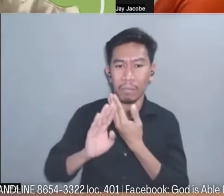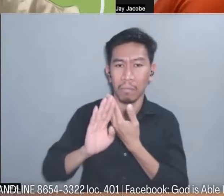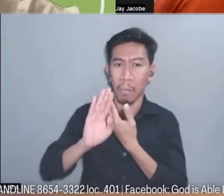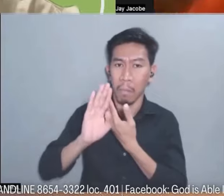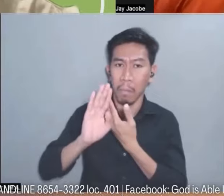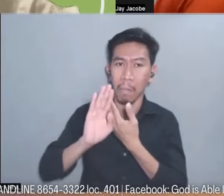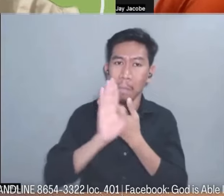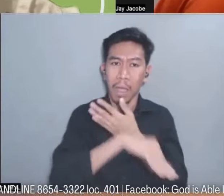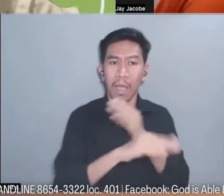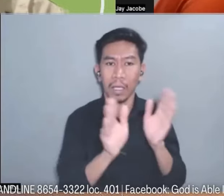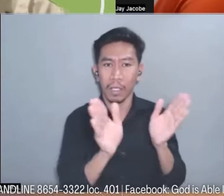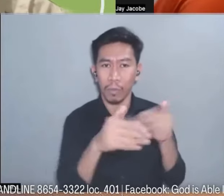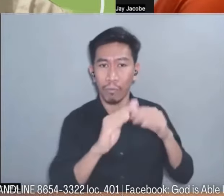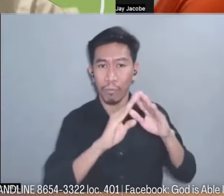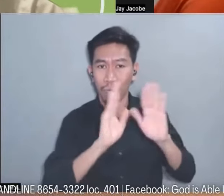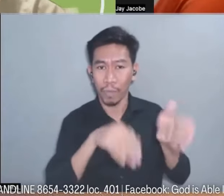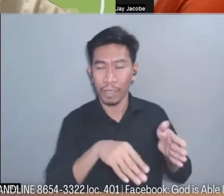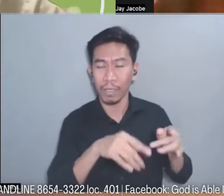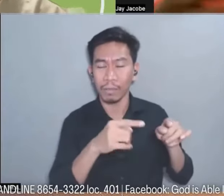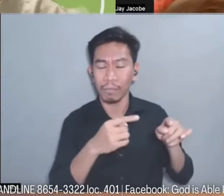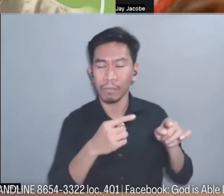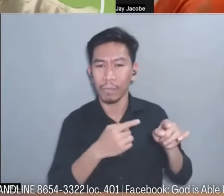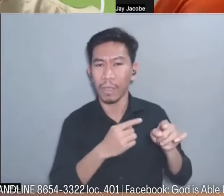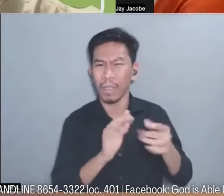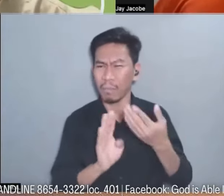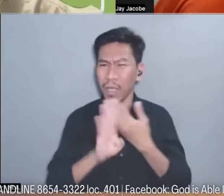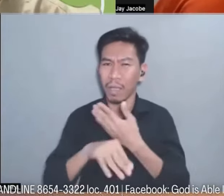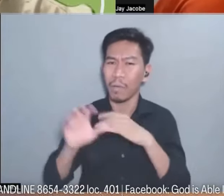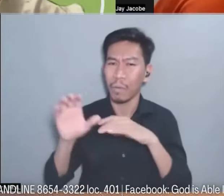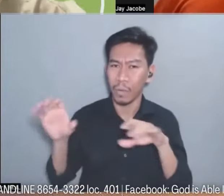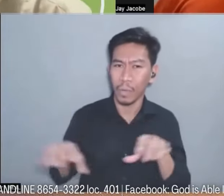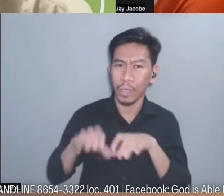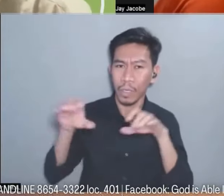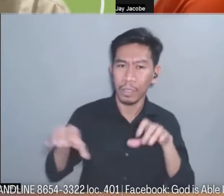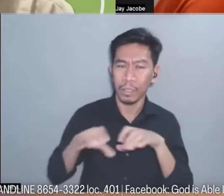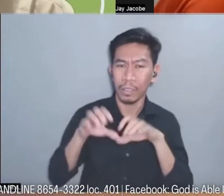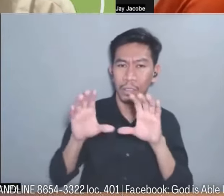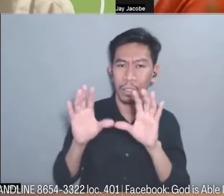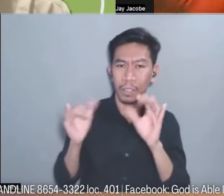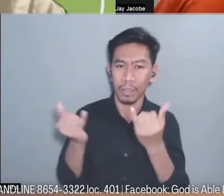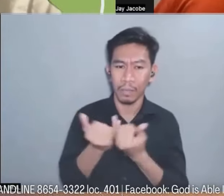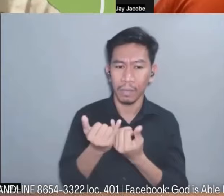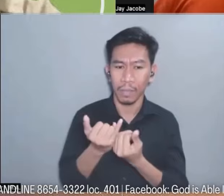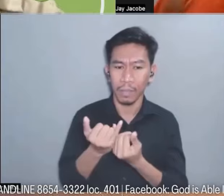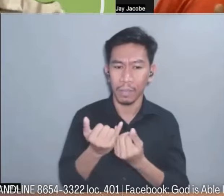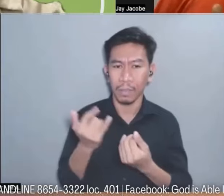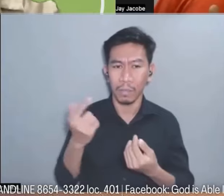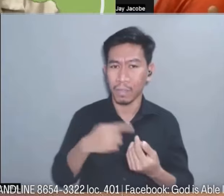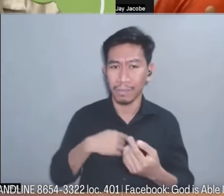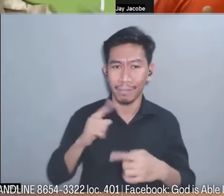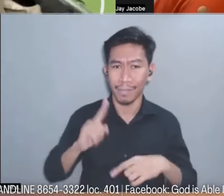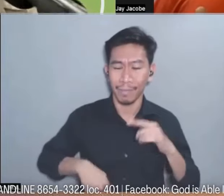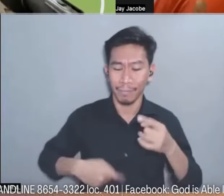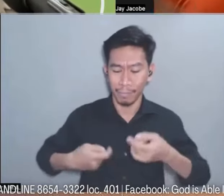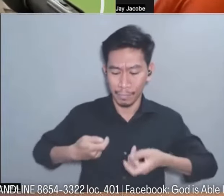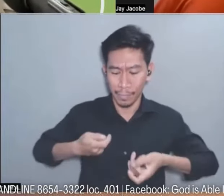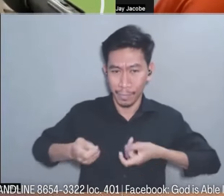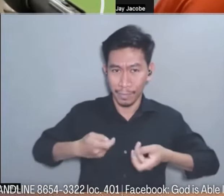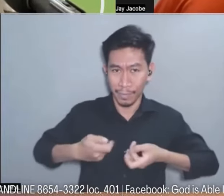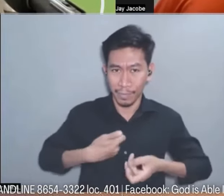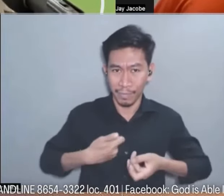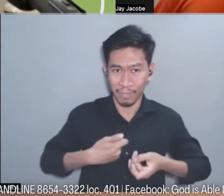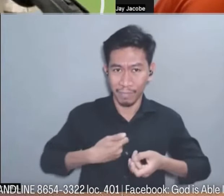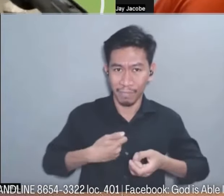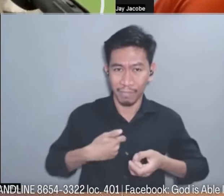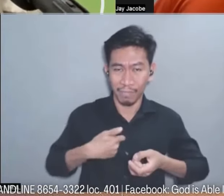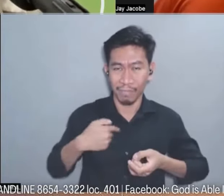at hindi ko talaga ma ma ma control ang aking sarili dahil tuliro po ako at hindi po ako makatilos ng